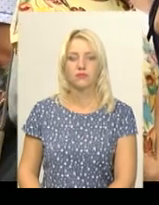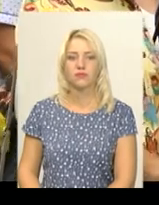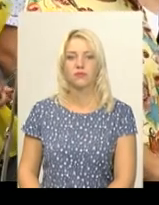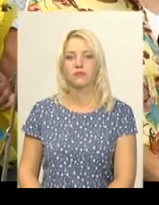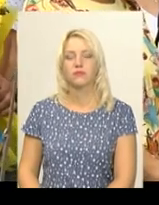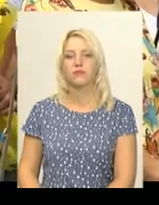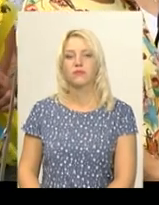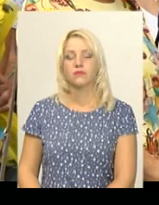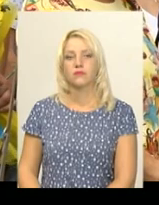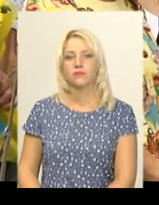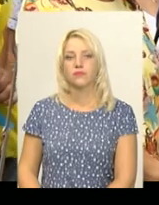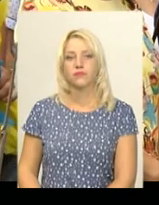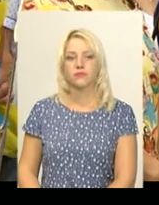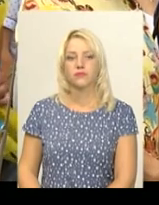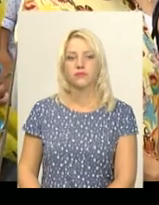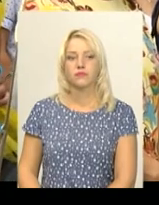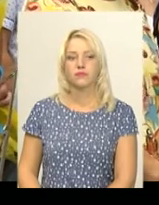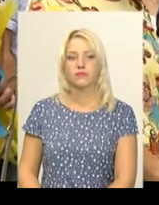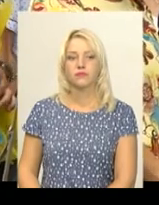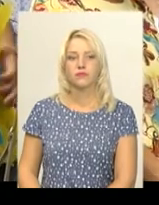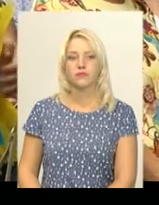Микола Грабарчук.